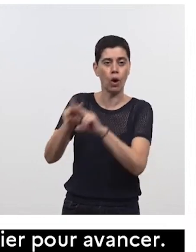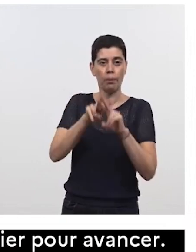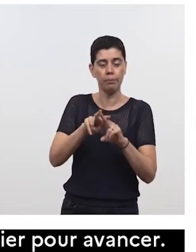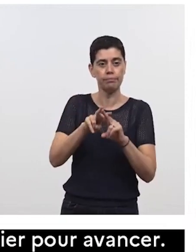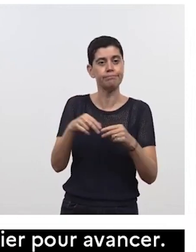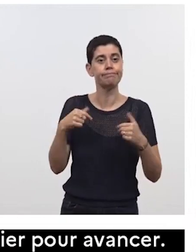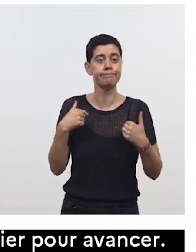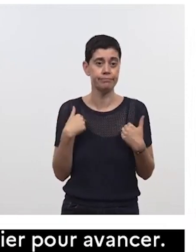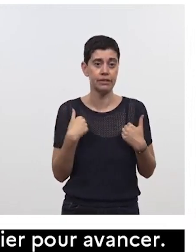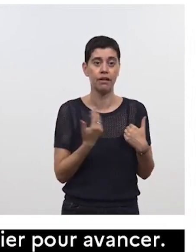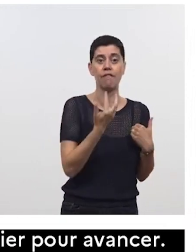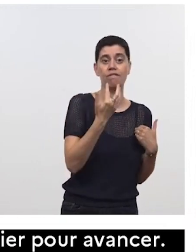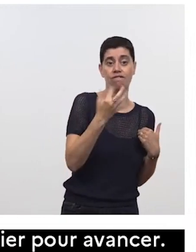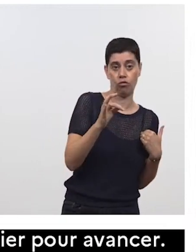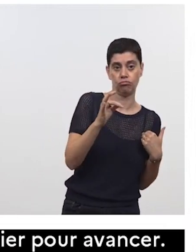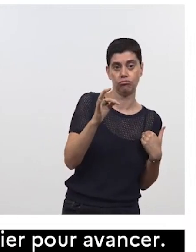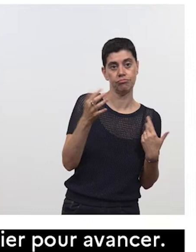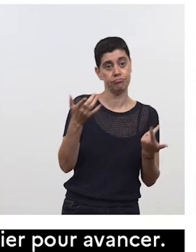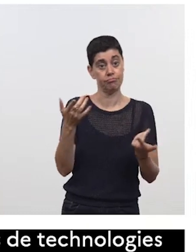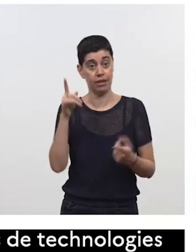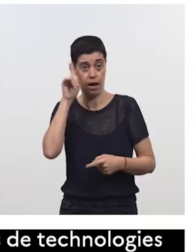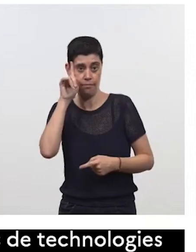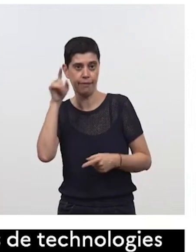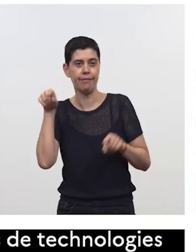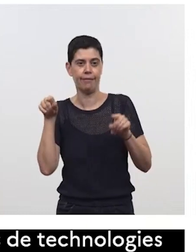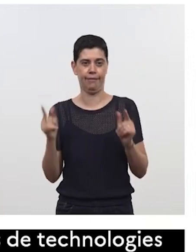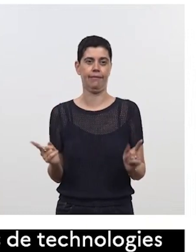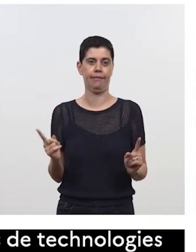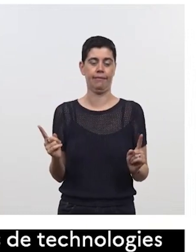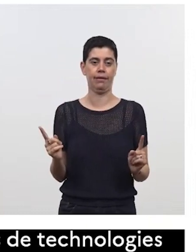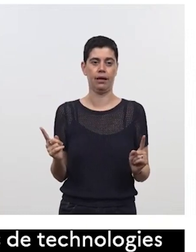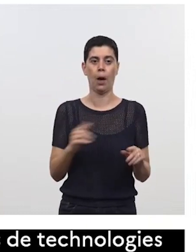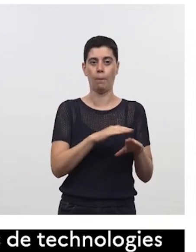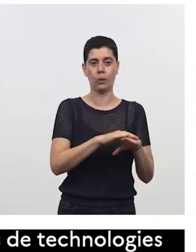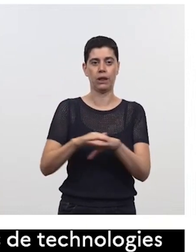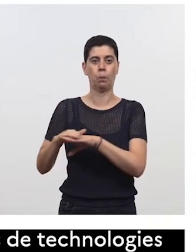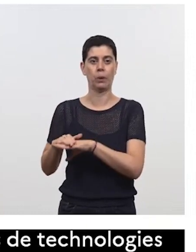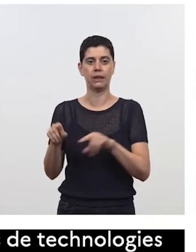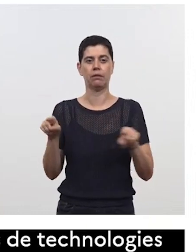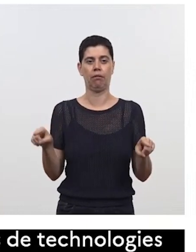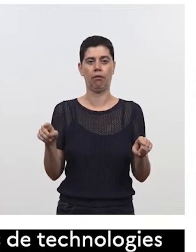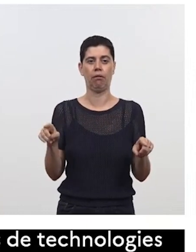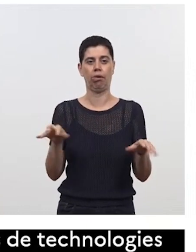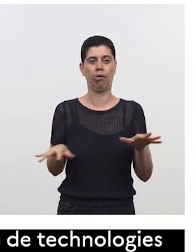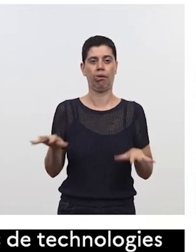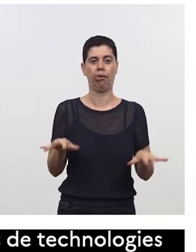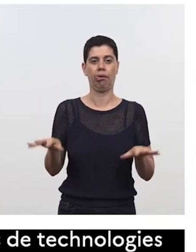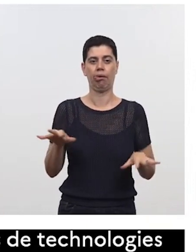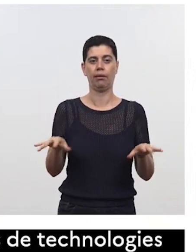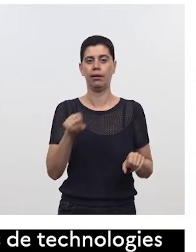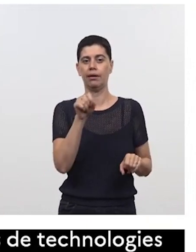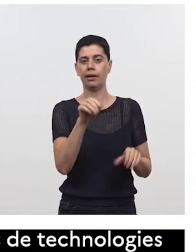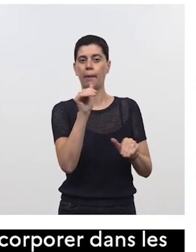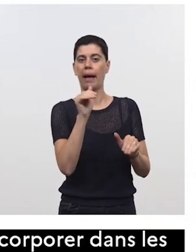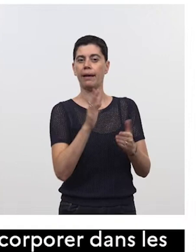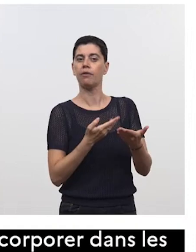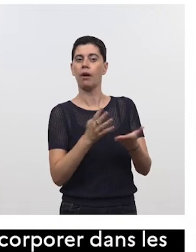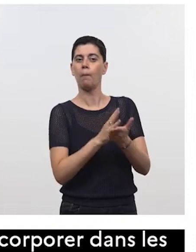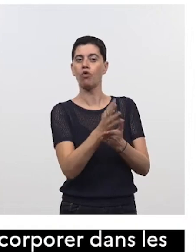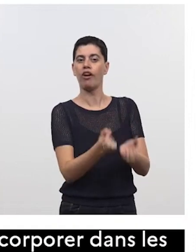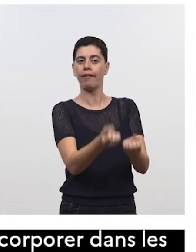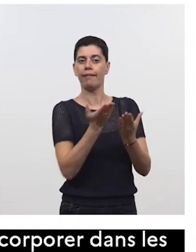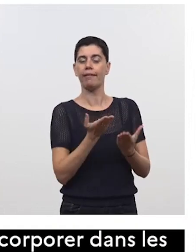respectives, certains font de la politique. Lorsque cet appel à projet est sorti, comme il en existe beaucoup régulièrement